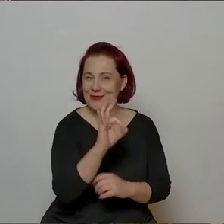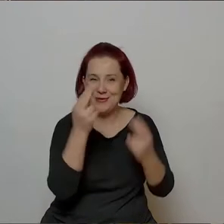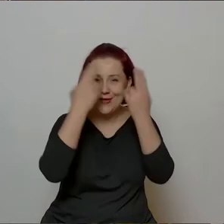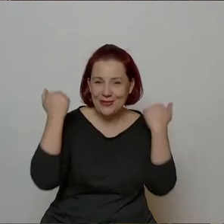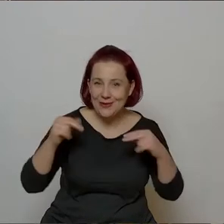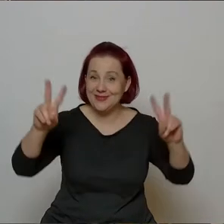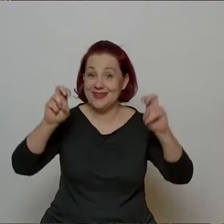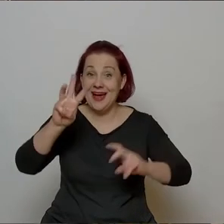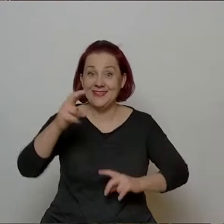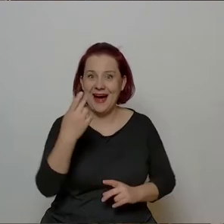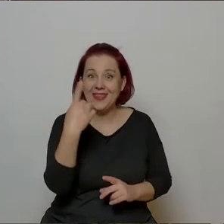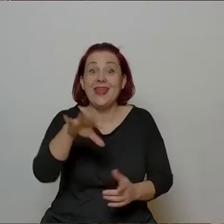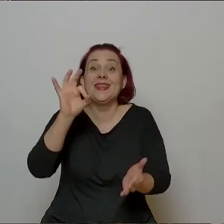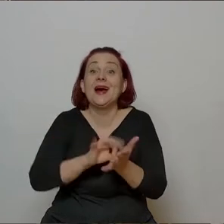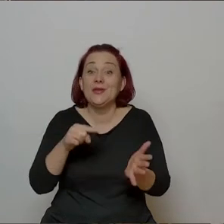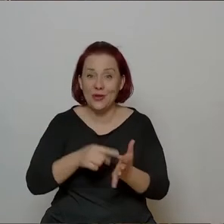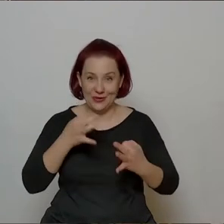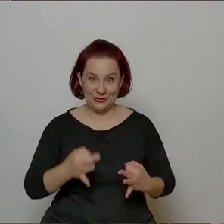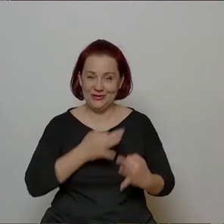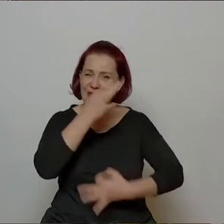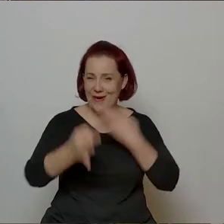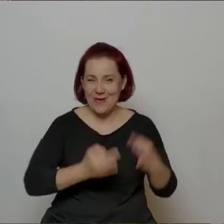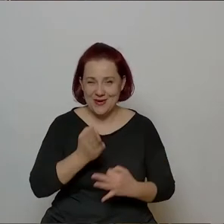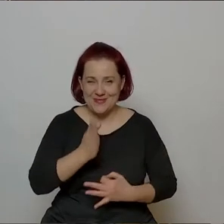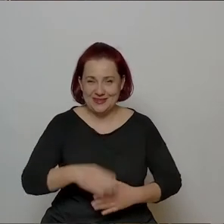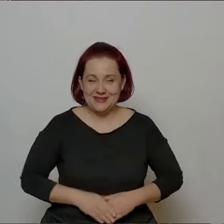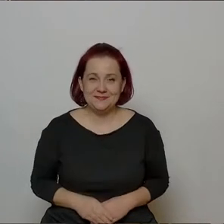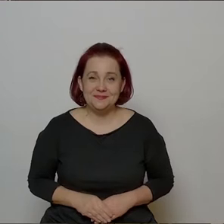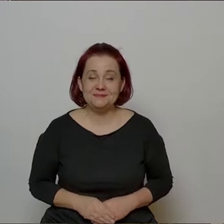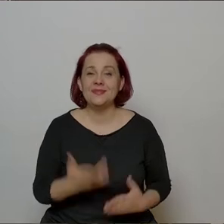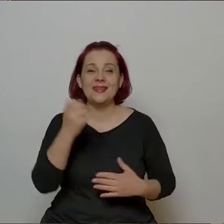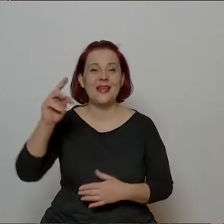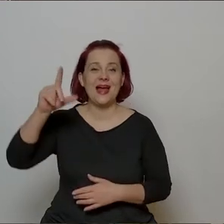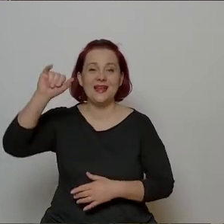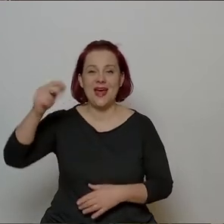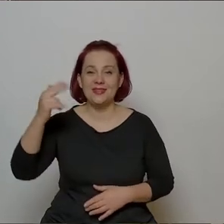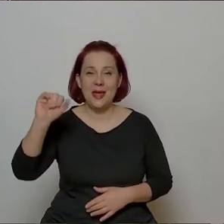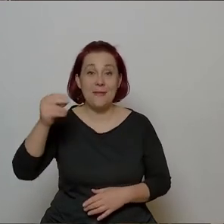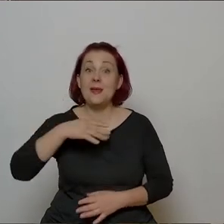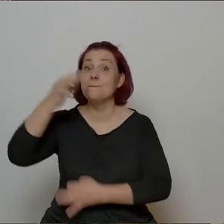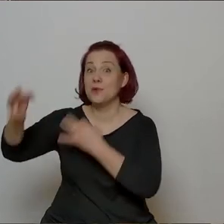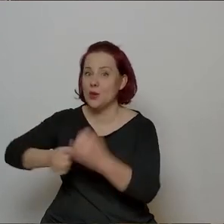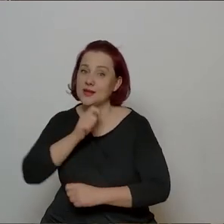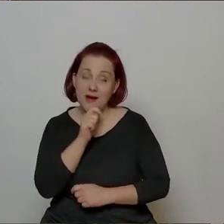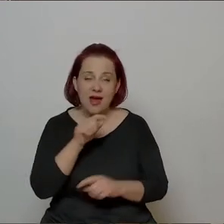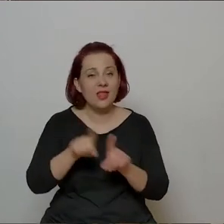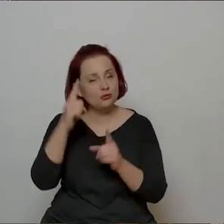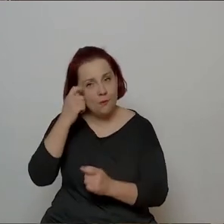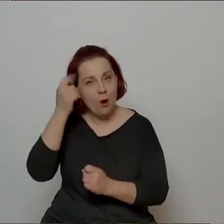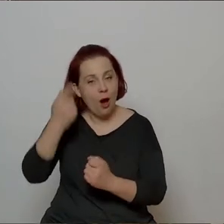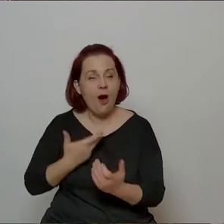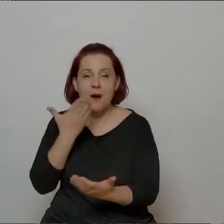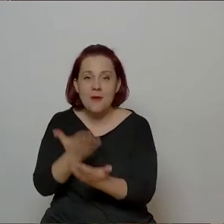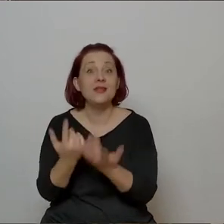Wanda i na pewno o tym dzisiaj też opowiadamy. Natalia Niemen, piosenkarka, pomysłodawczyni